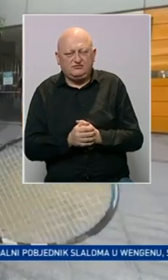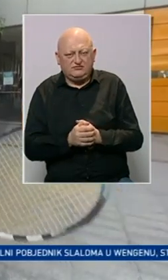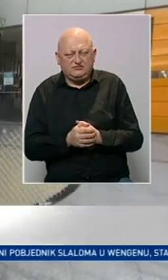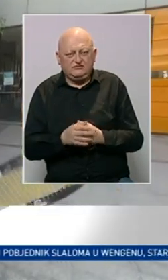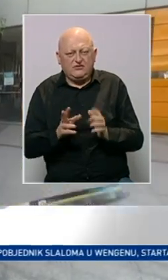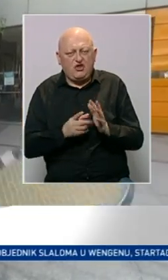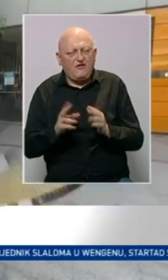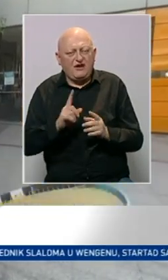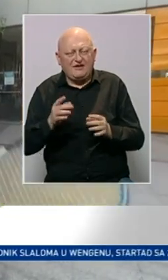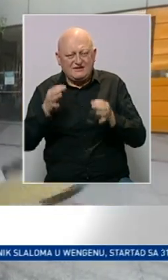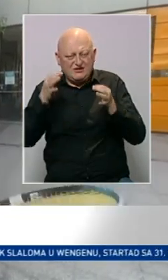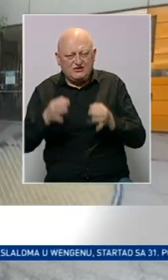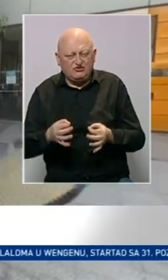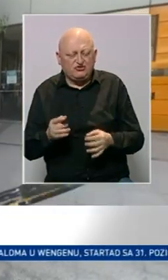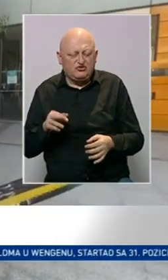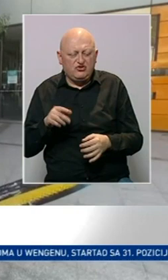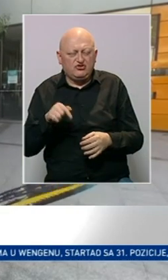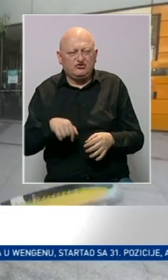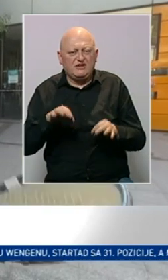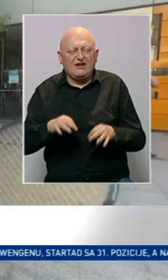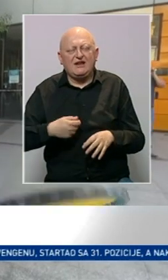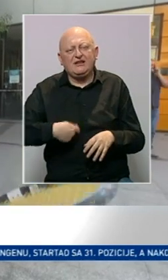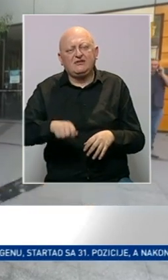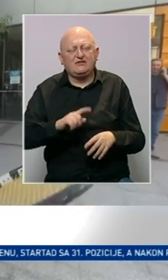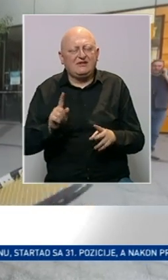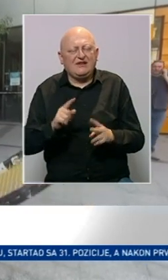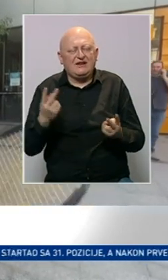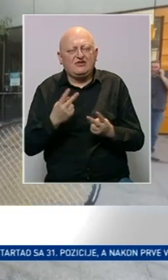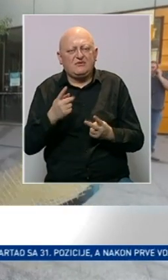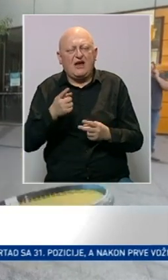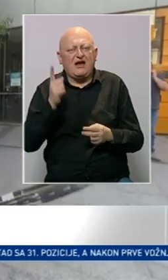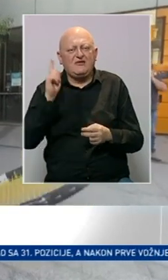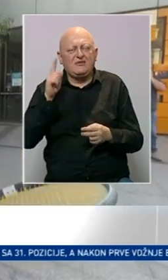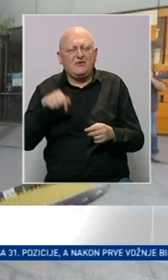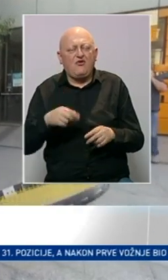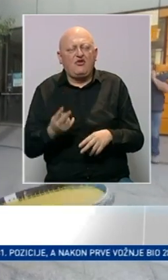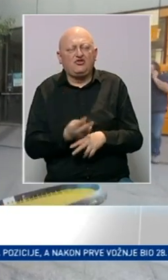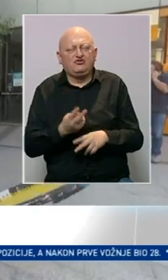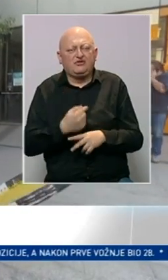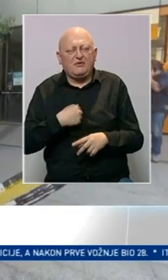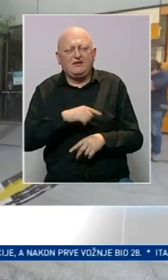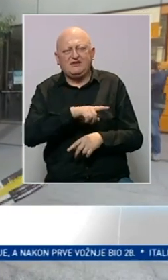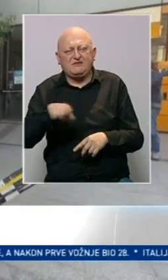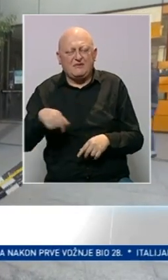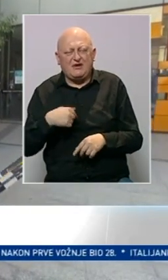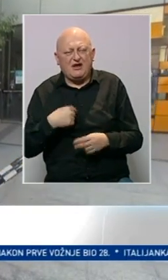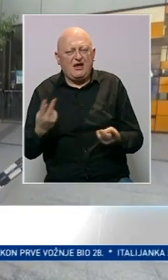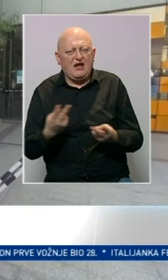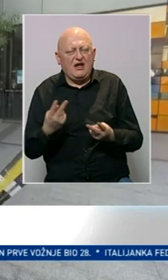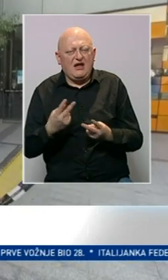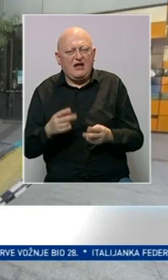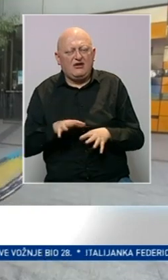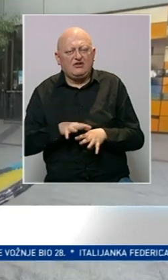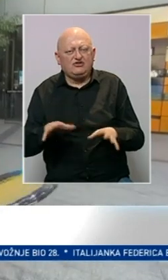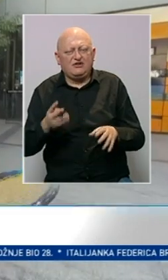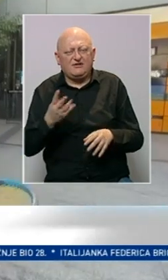Novak ovo nije zaslužio. Došao je ovdje da igra tenis. Ne razumijem kakva je on prijetnja ovoj zemlji, meni i svima nama. Kao da će zaraziti